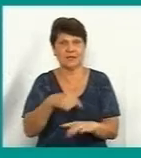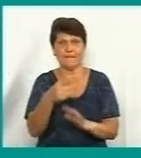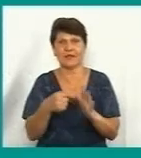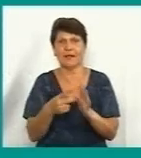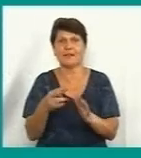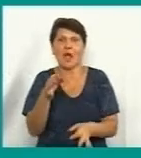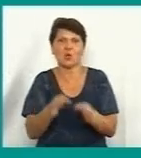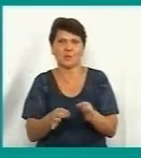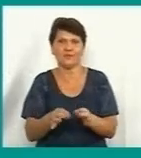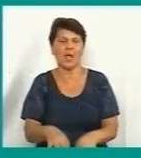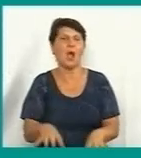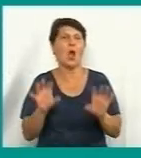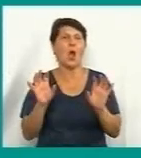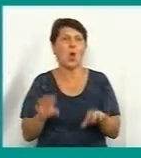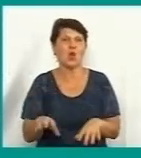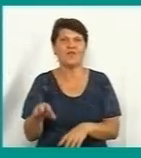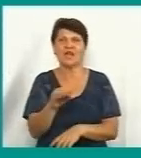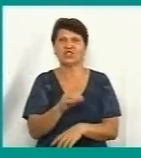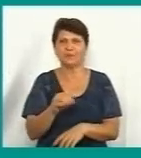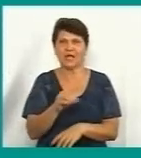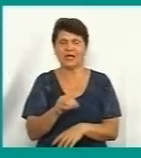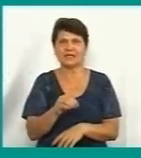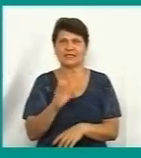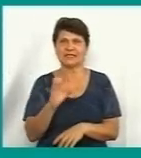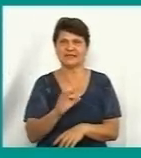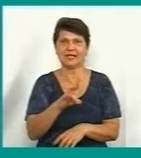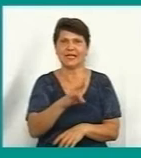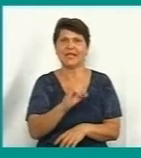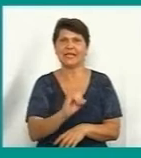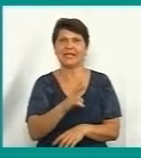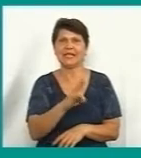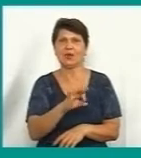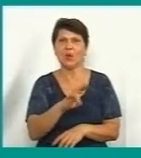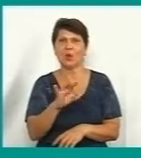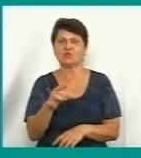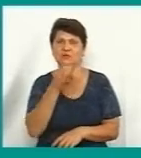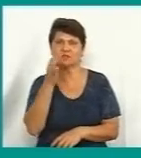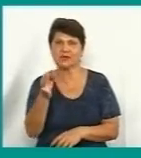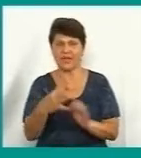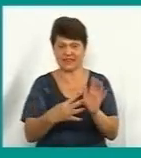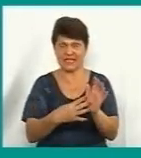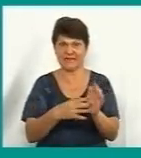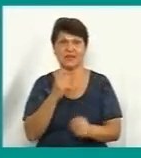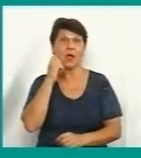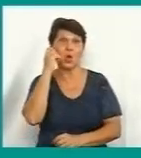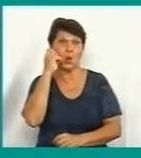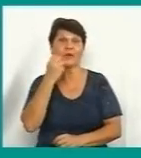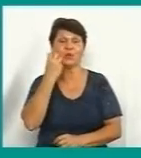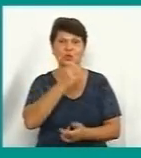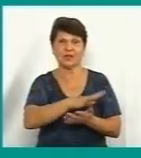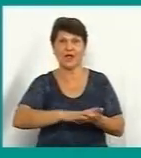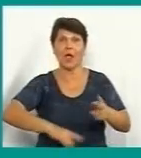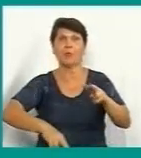Голова Жберинської районної адміністрації Святослав Ніколайчук каже, що за 9 років, коли триває